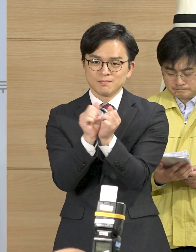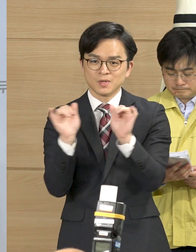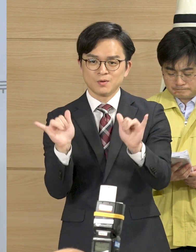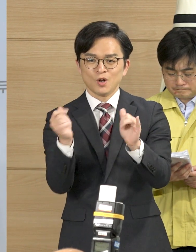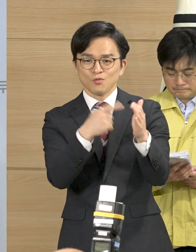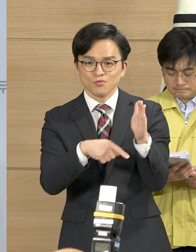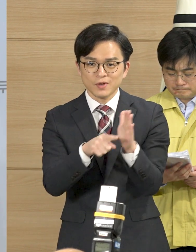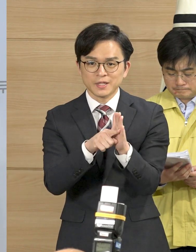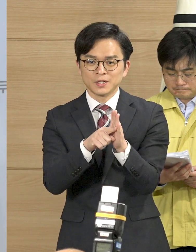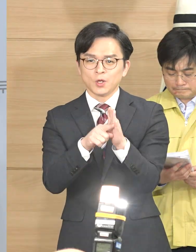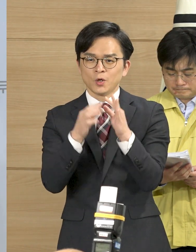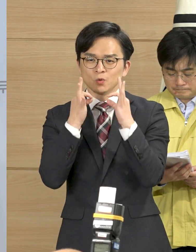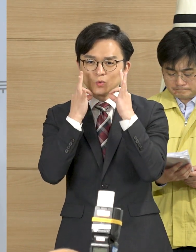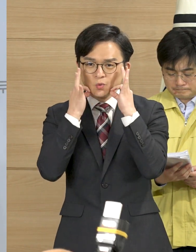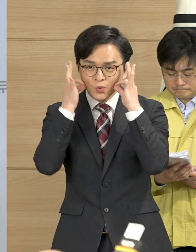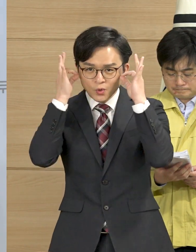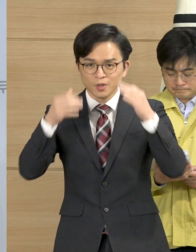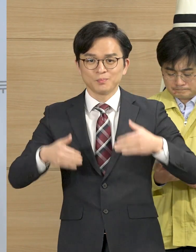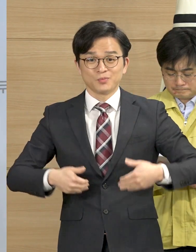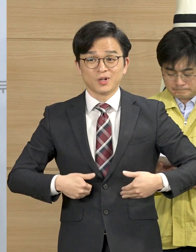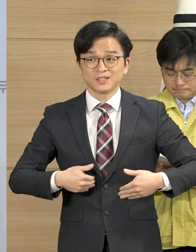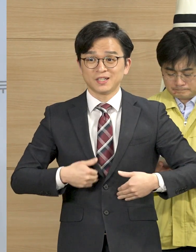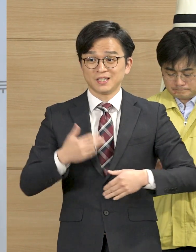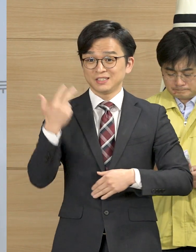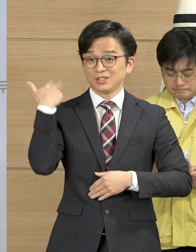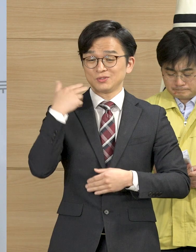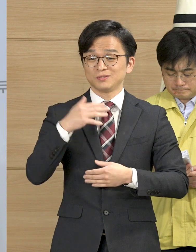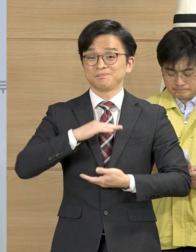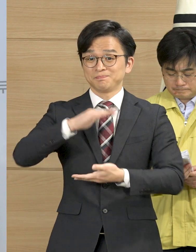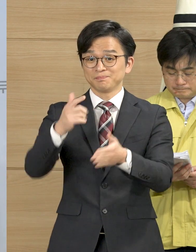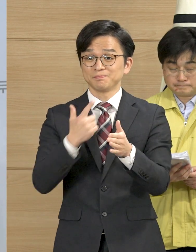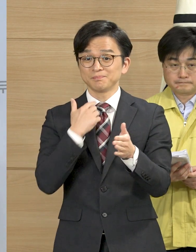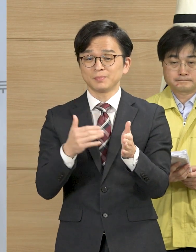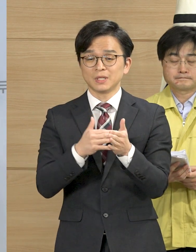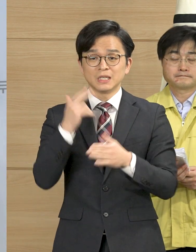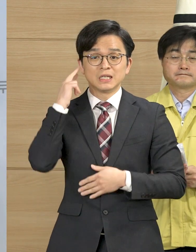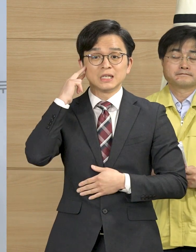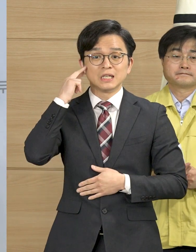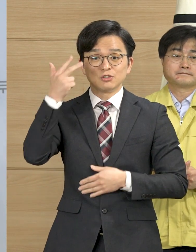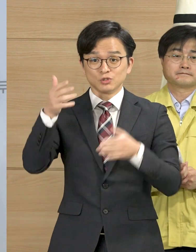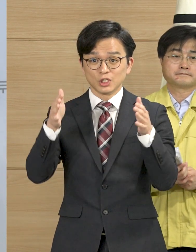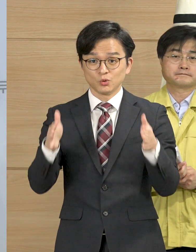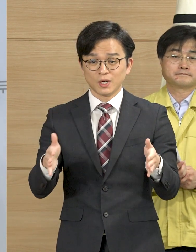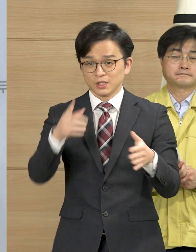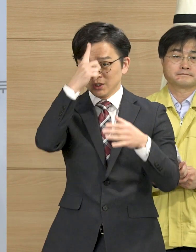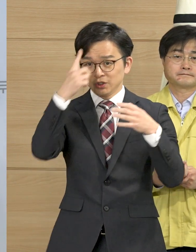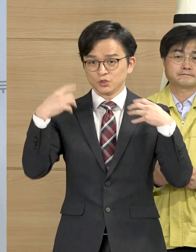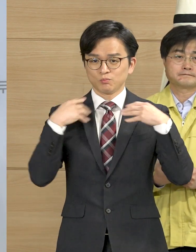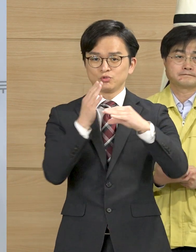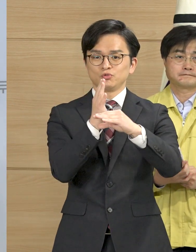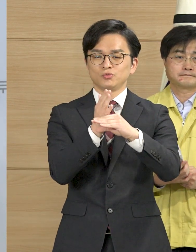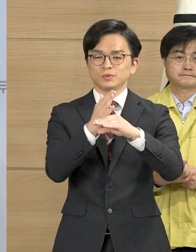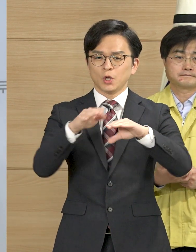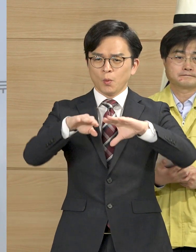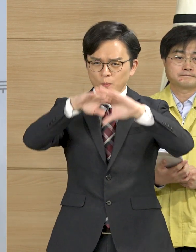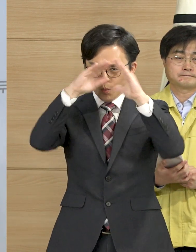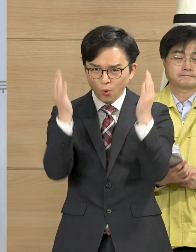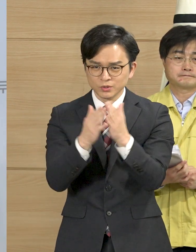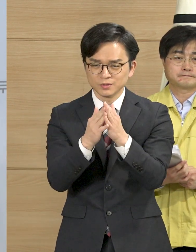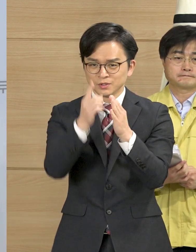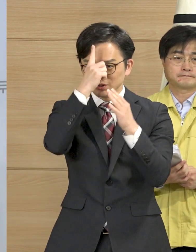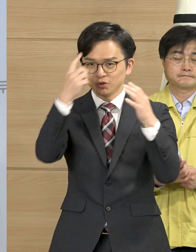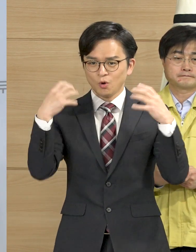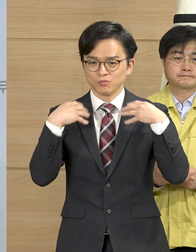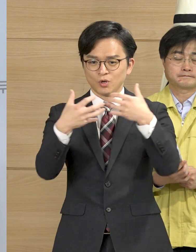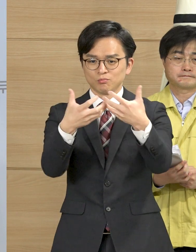방역대책을 실시한다고 발표한 바 있습니다. 지난 일주간 중수본을 중심으로 모든